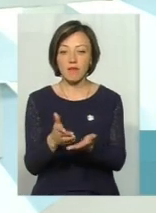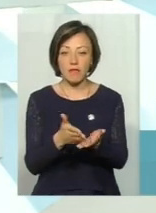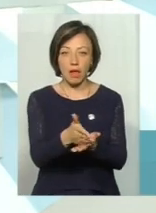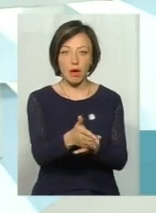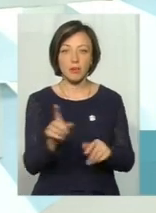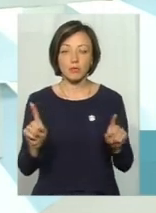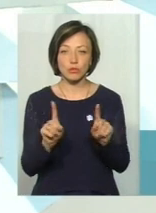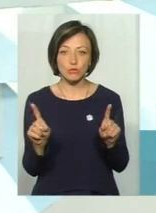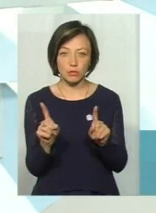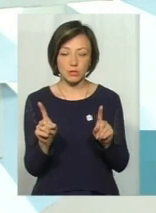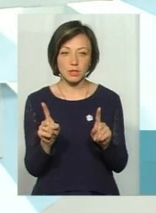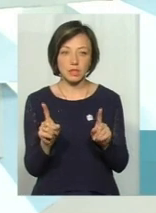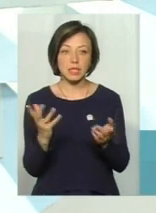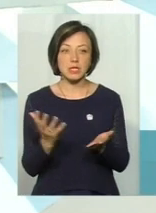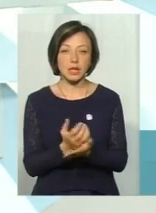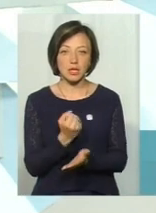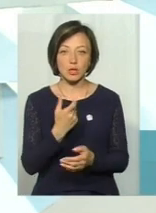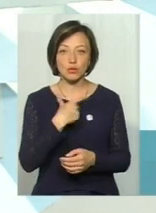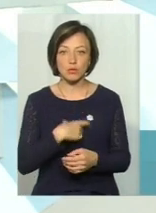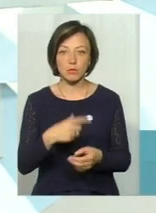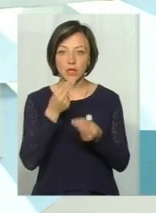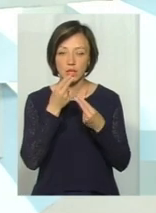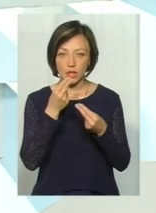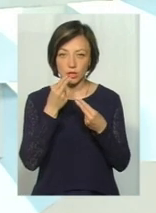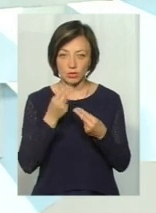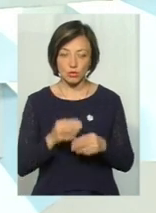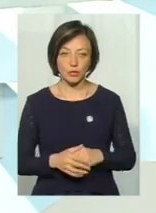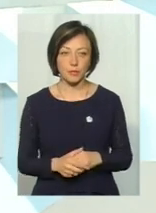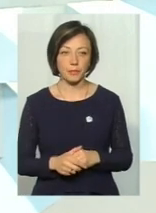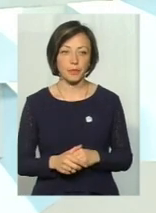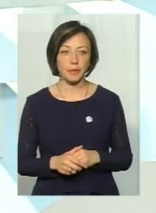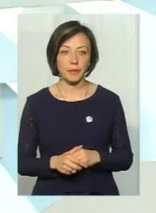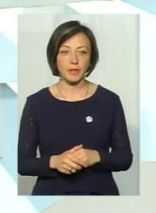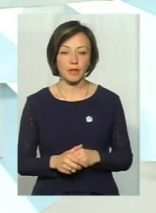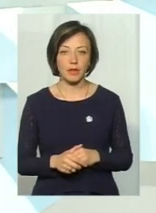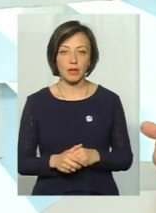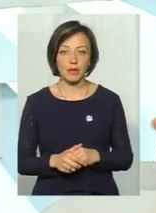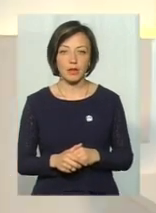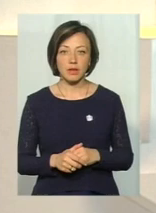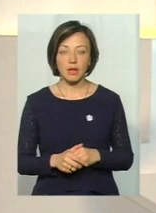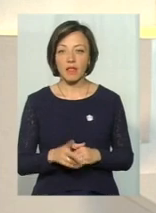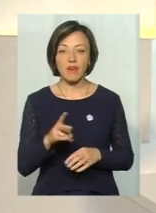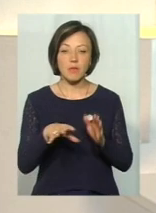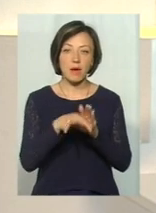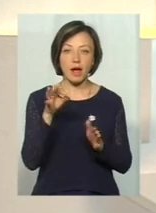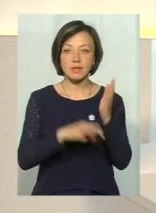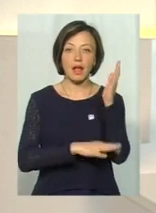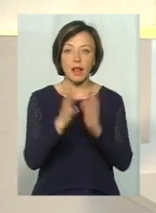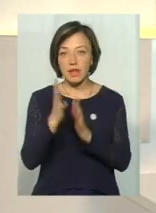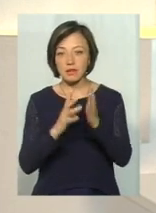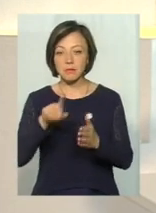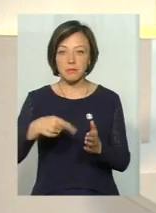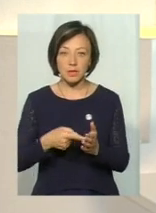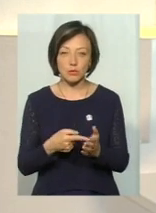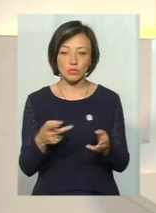знайти собі їжу відповідно. І не перебираючи це ліс, чи це місто і так